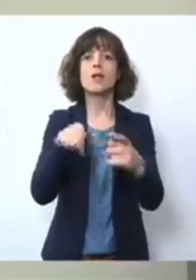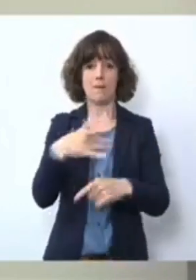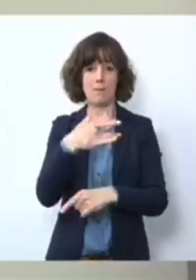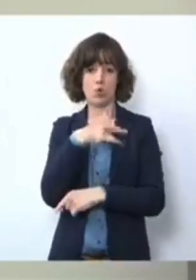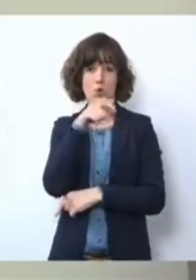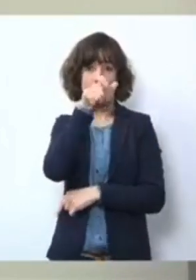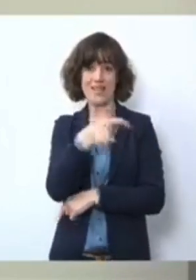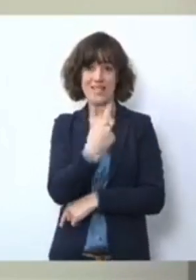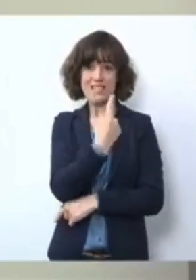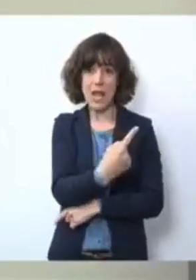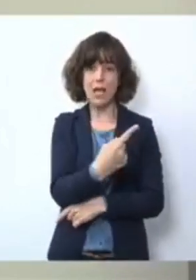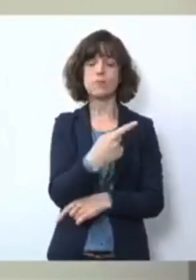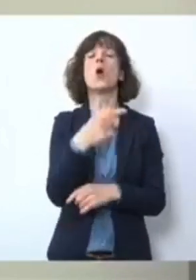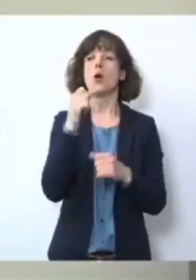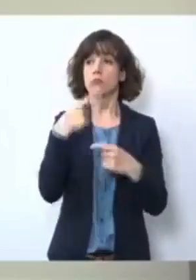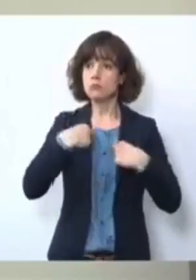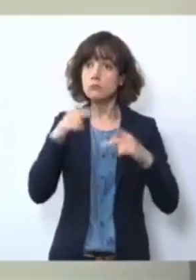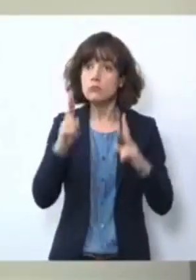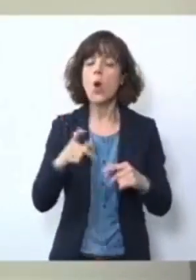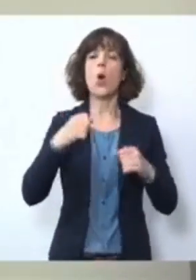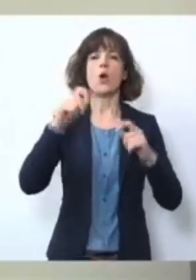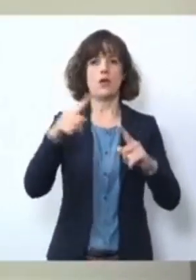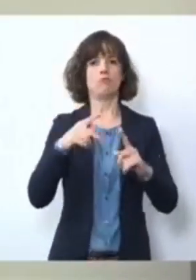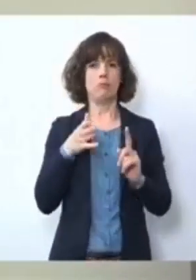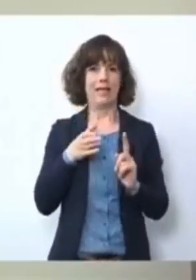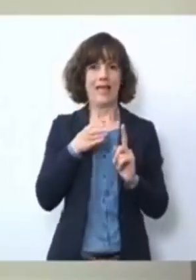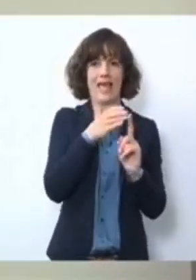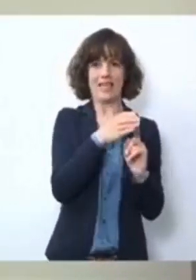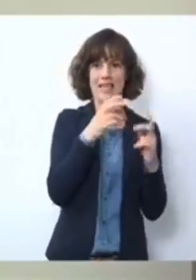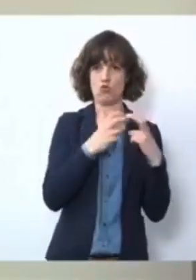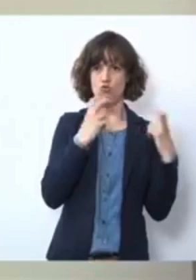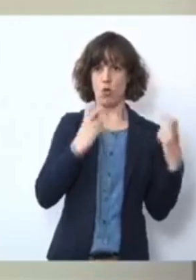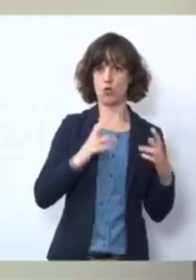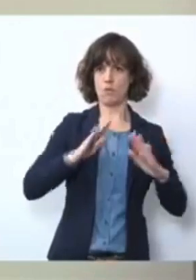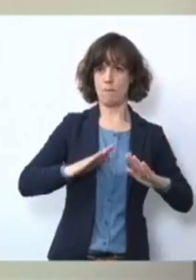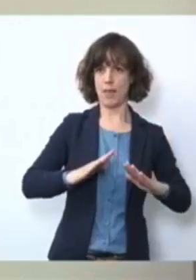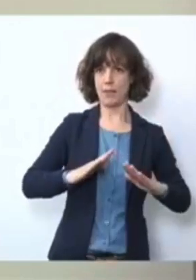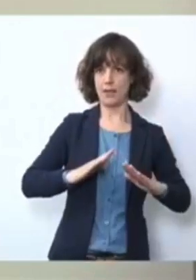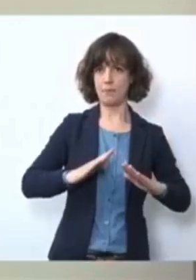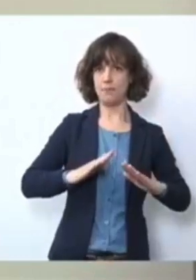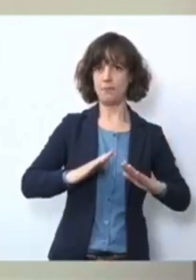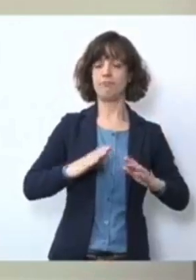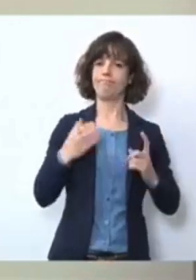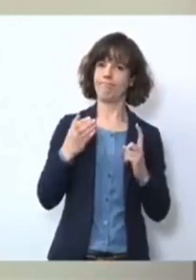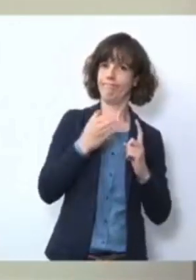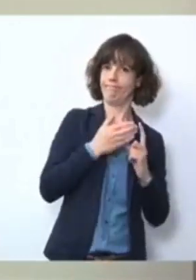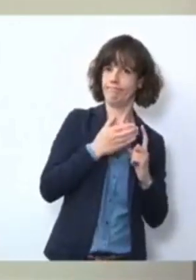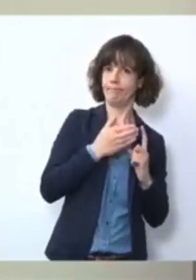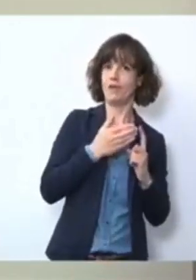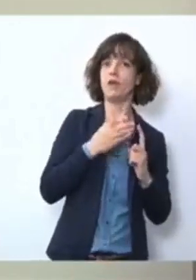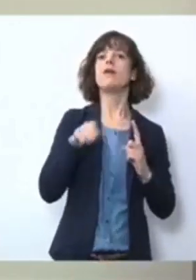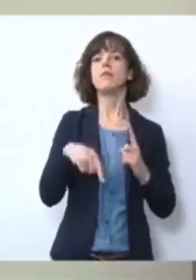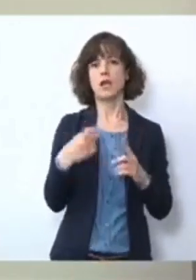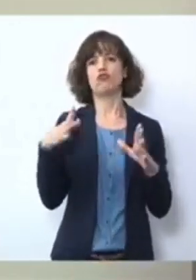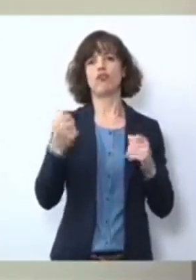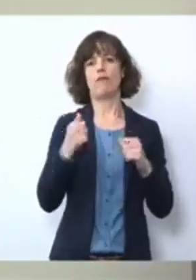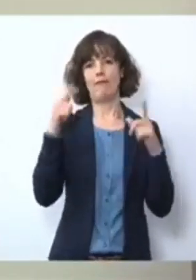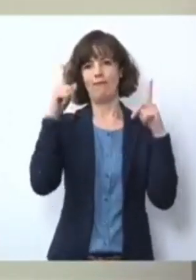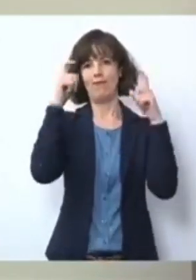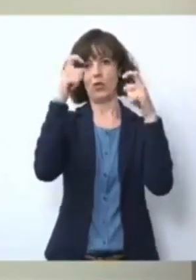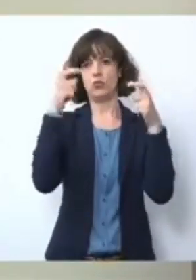letztendlich zügig in die häusliche Quarantäne begeben, kann es auch gelingen, die Verbreitung des Virus einzudämmen